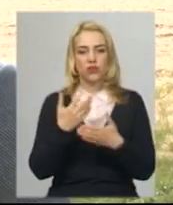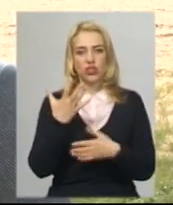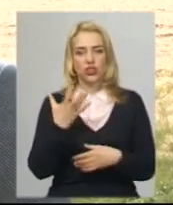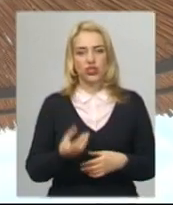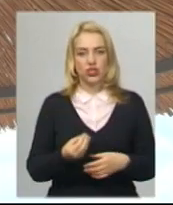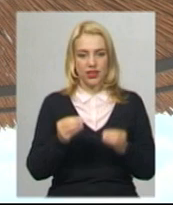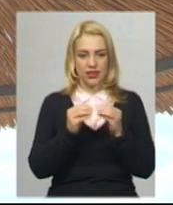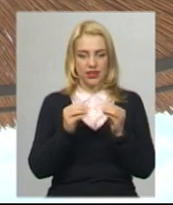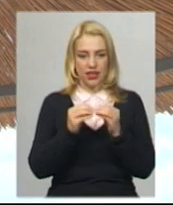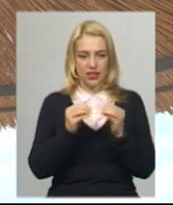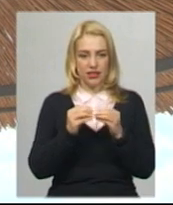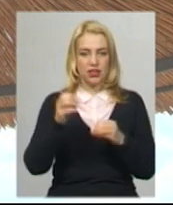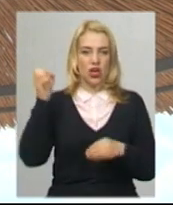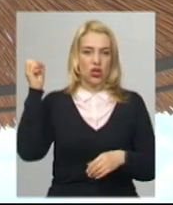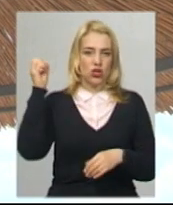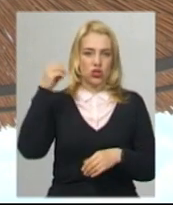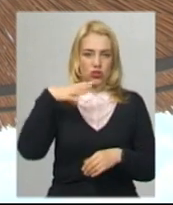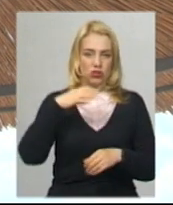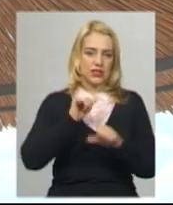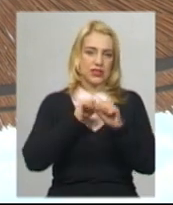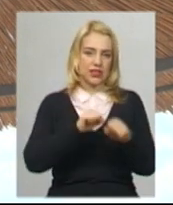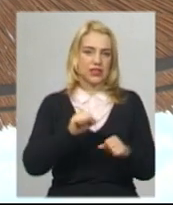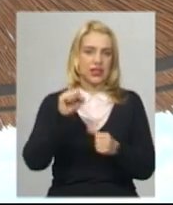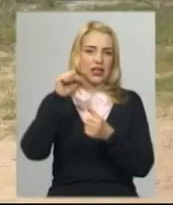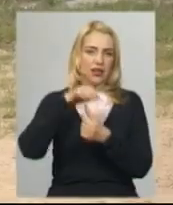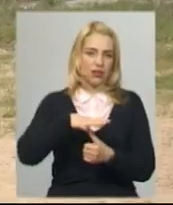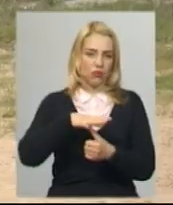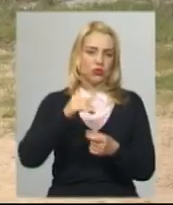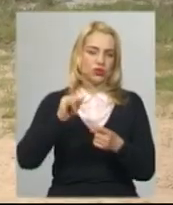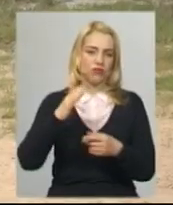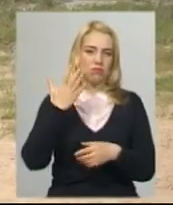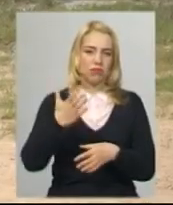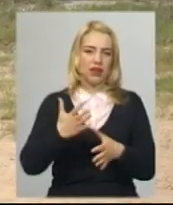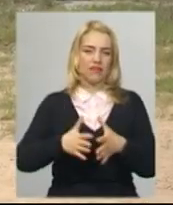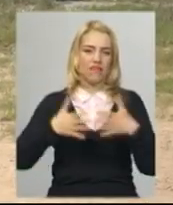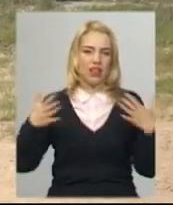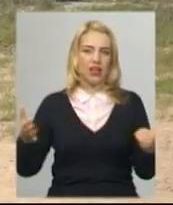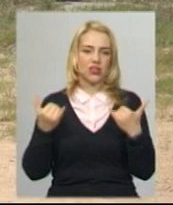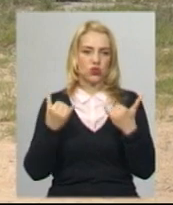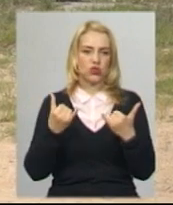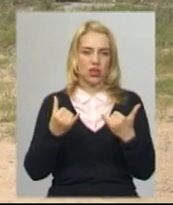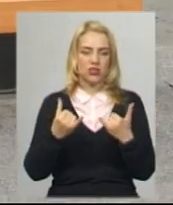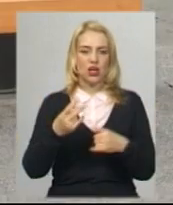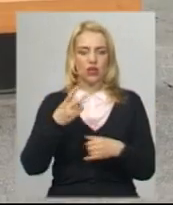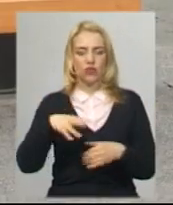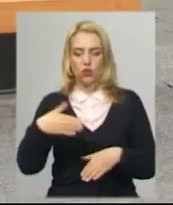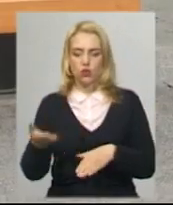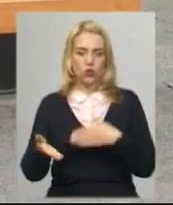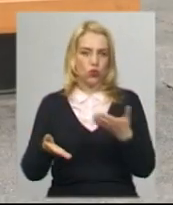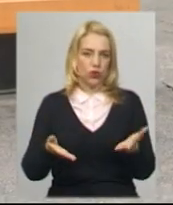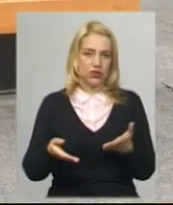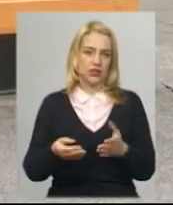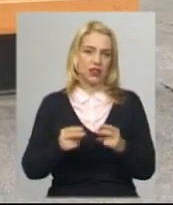сонцезахисних грибочків, встановили додаткових 5 великих сучасних двосторонніх зручних лавочок.